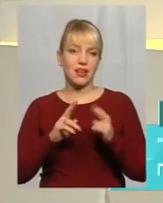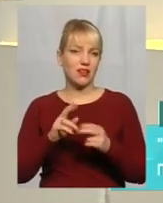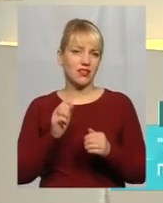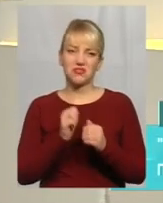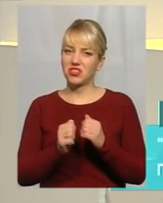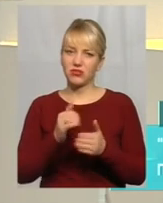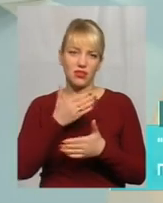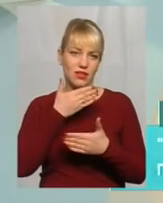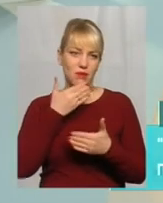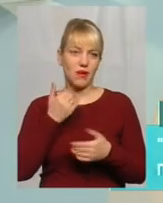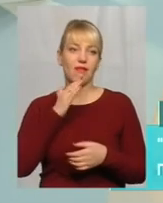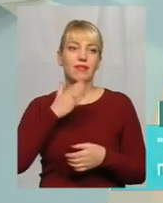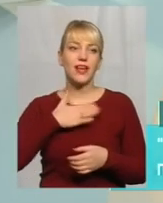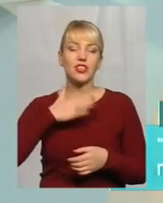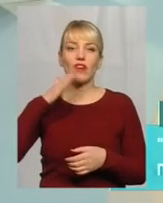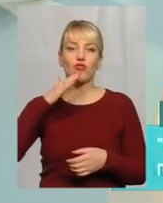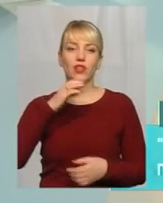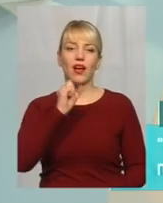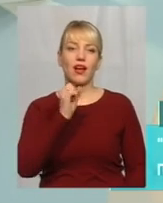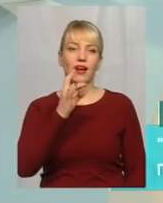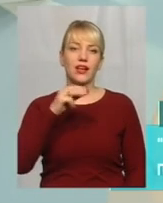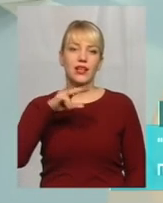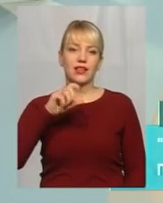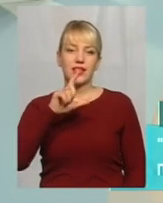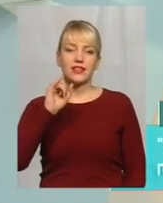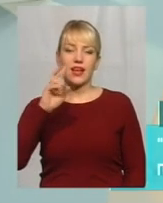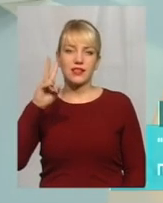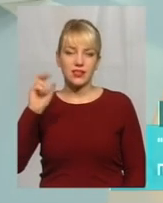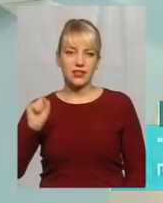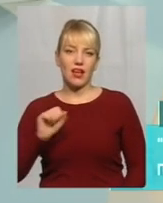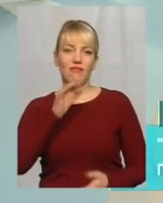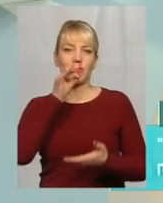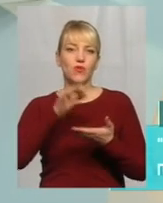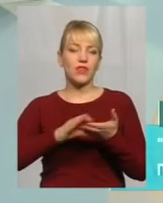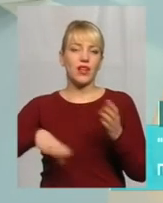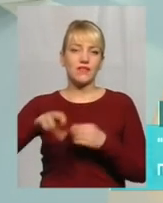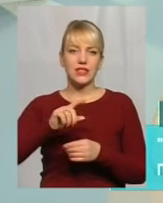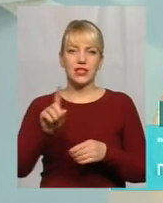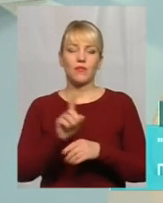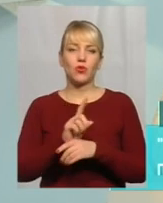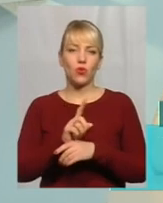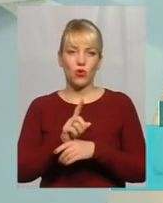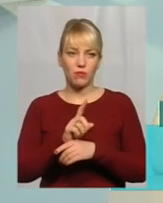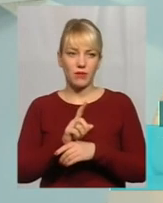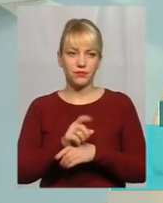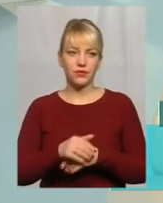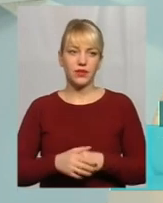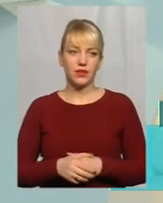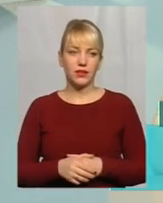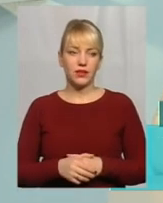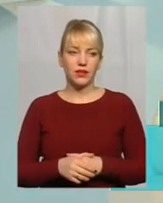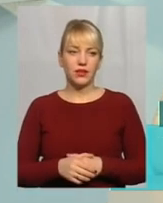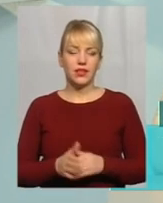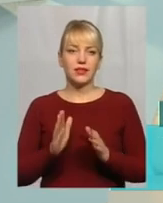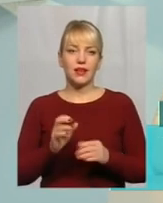часто. Наша вода є артезіанською і відповідає всім нормам Десенпіну Ну, тільки по деяким